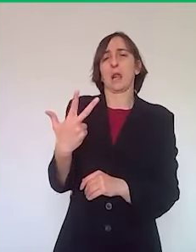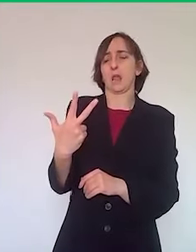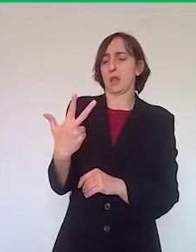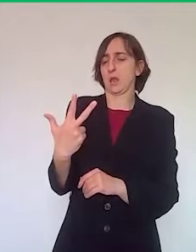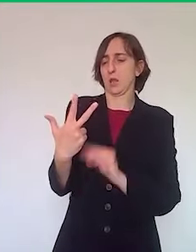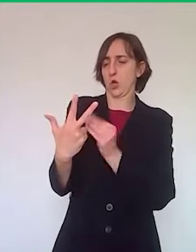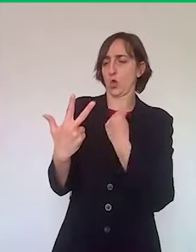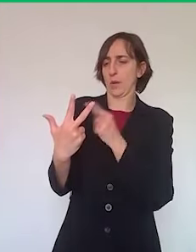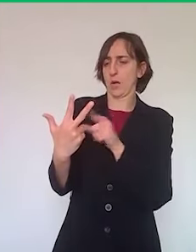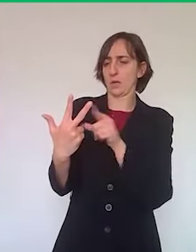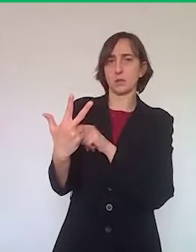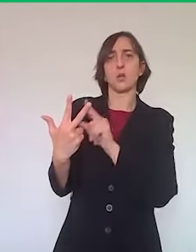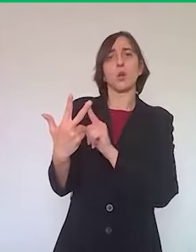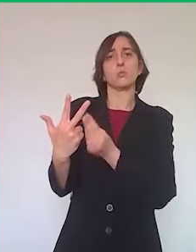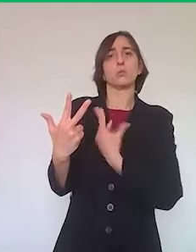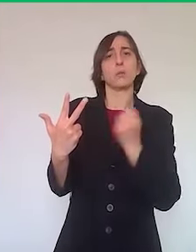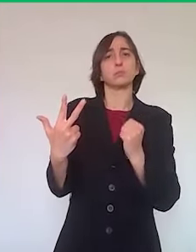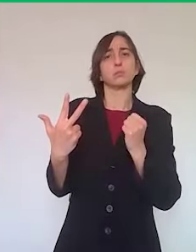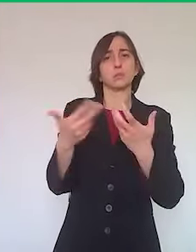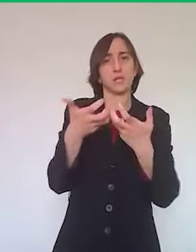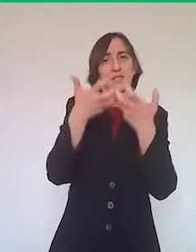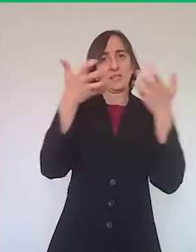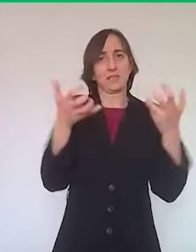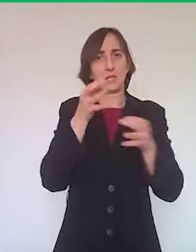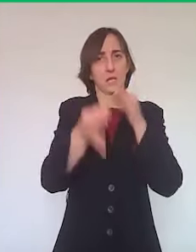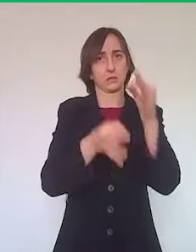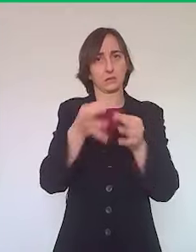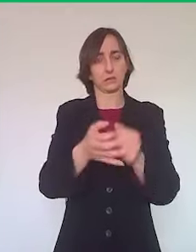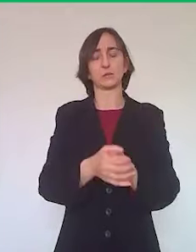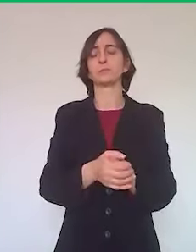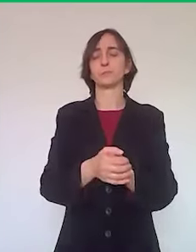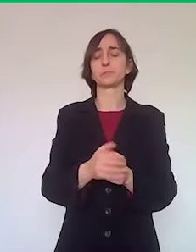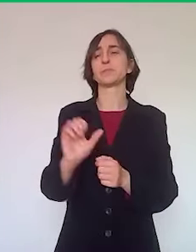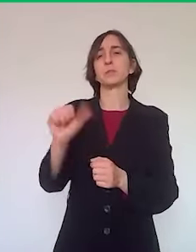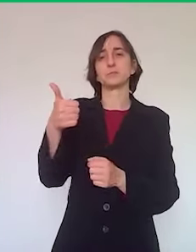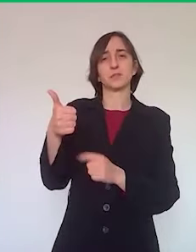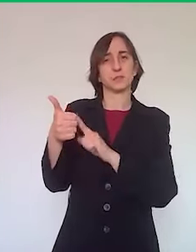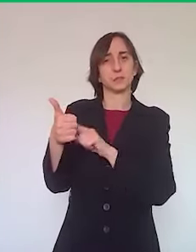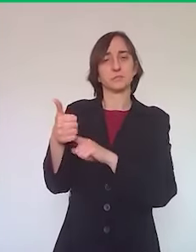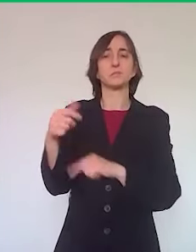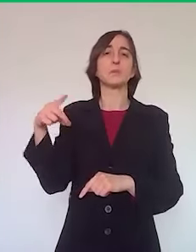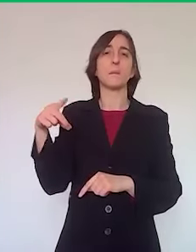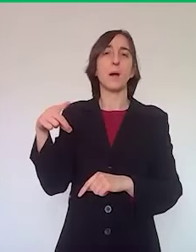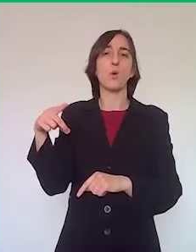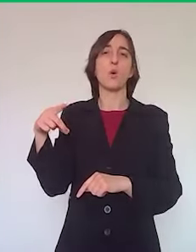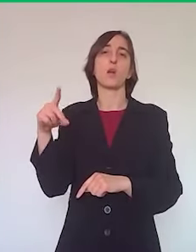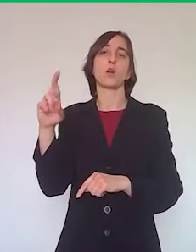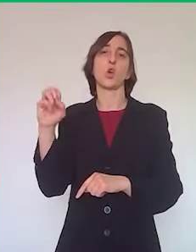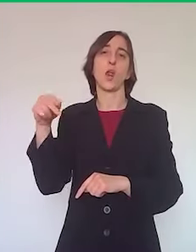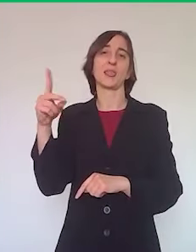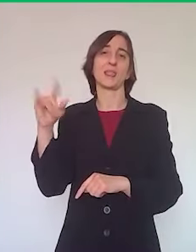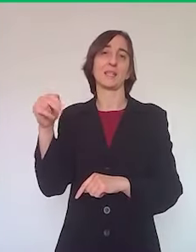sulla complessità dei problemi che stiamo affrontando. La prima ce la pone Paola Rondini che ha un'impresa